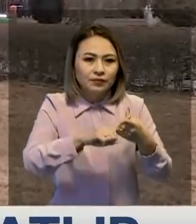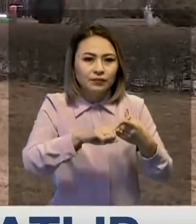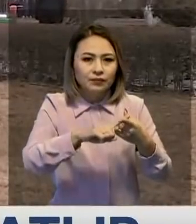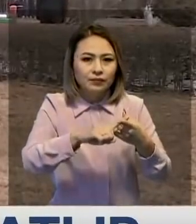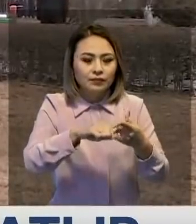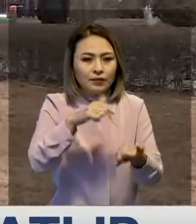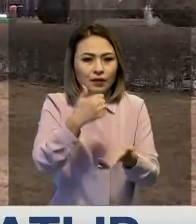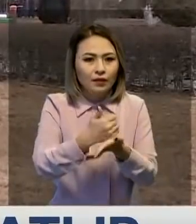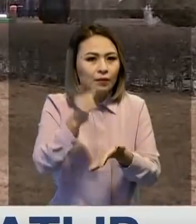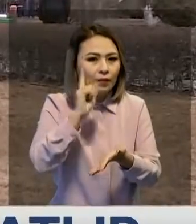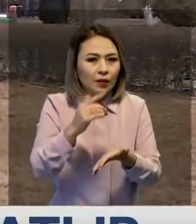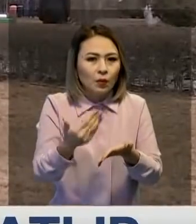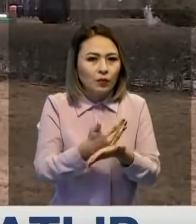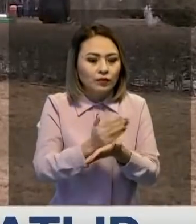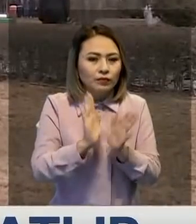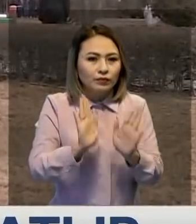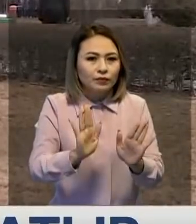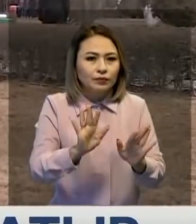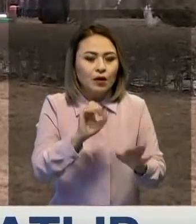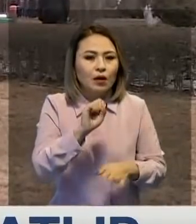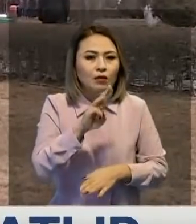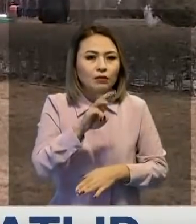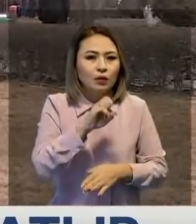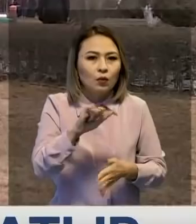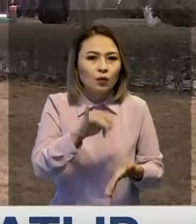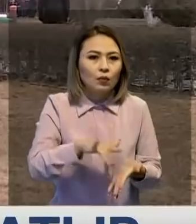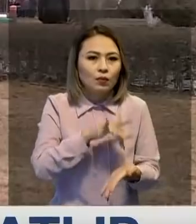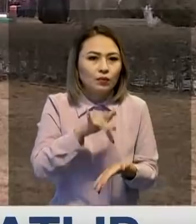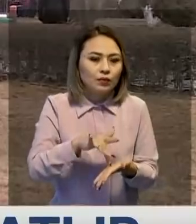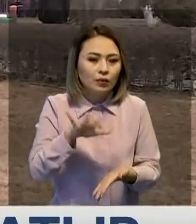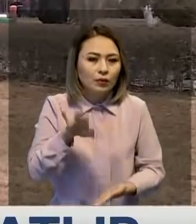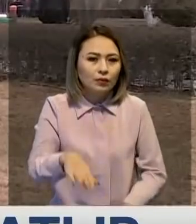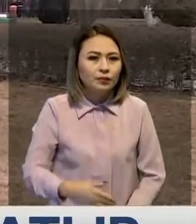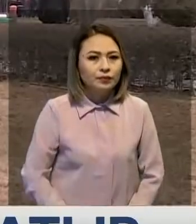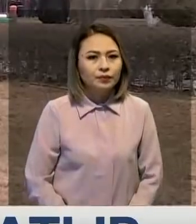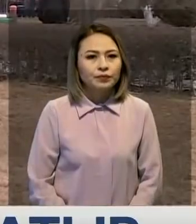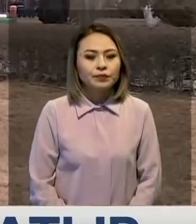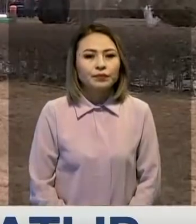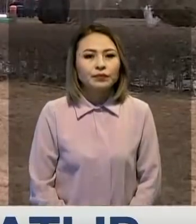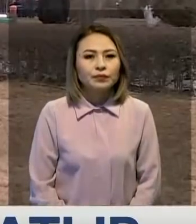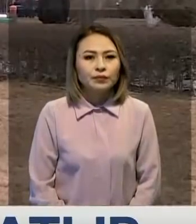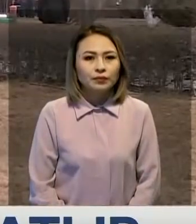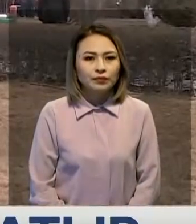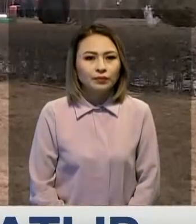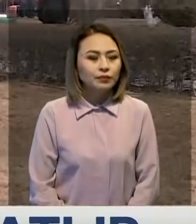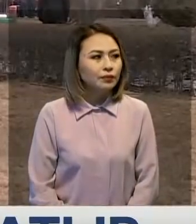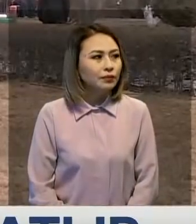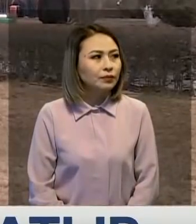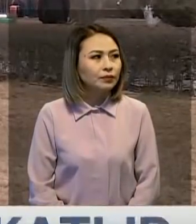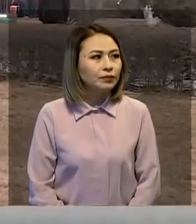түскен бар ақпар менде осы. Ақтау ғаласынан Жасым Біркенов және Марадей ғымбаев. Хабар жермәтірді.